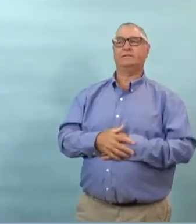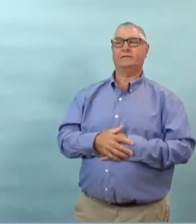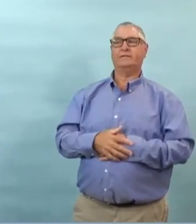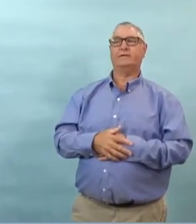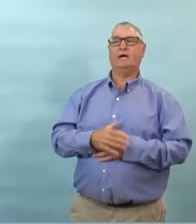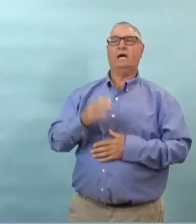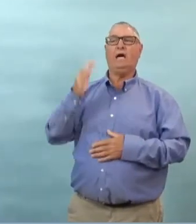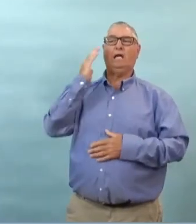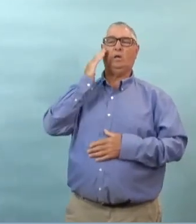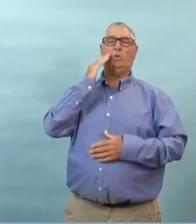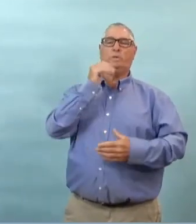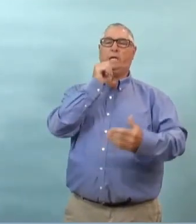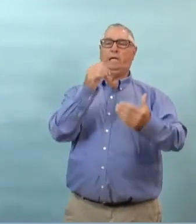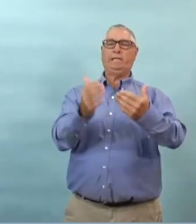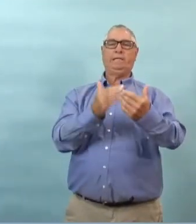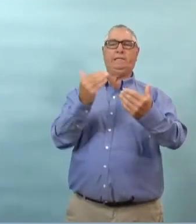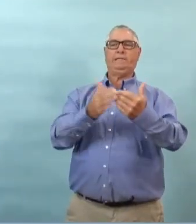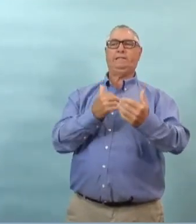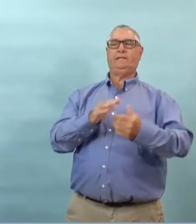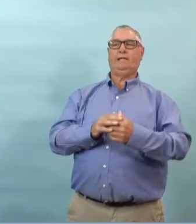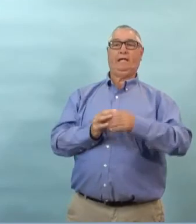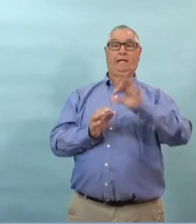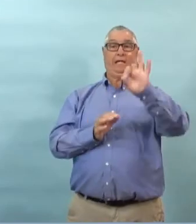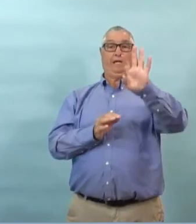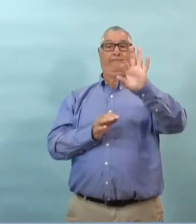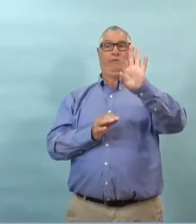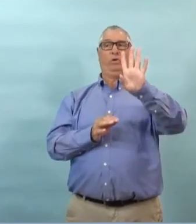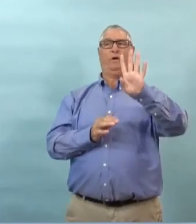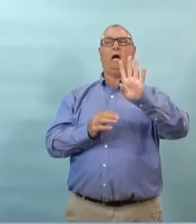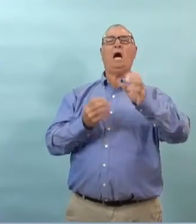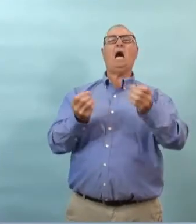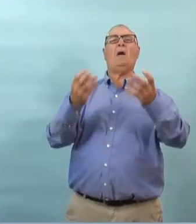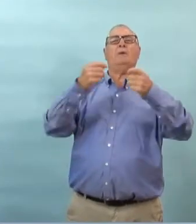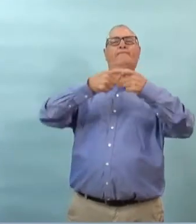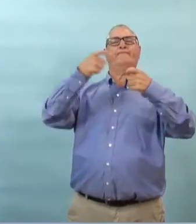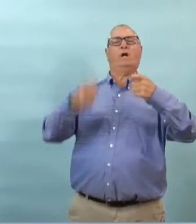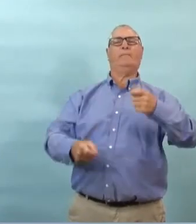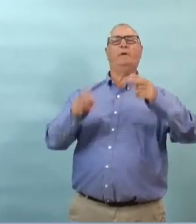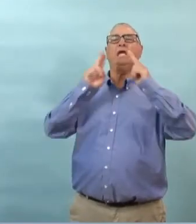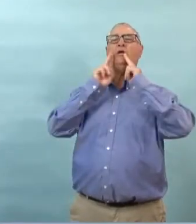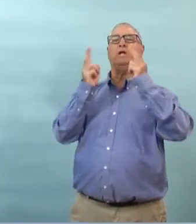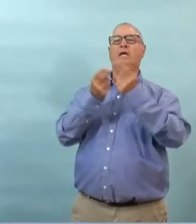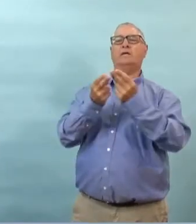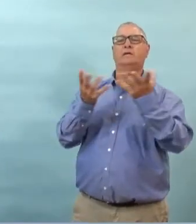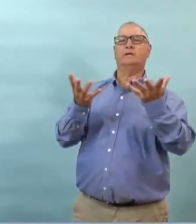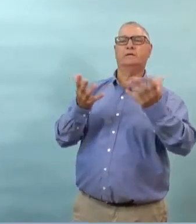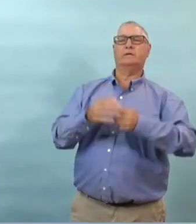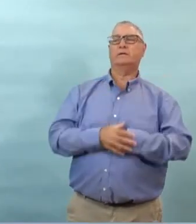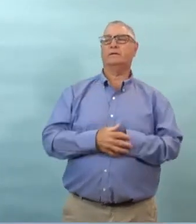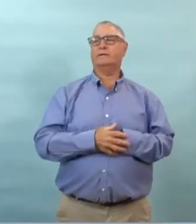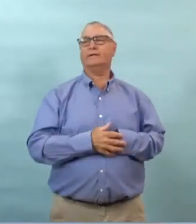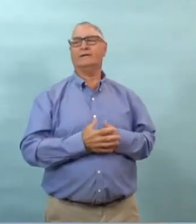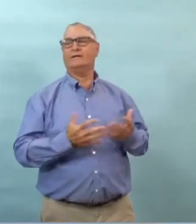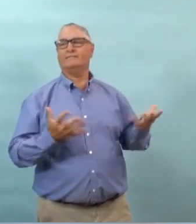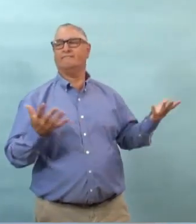sais que c'est sensible de parler de ça pourriez vous nous indiquer quel pourcentage de ce chiffre là vient des colonies